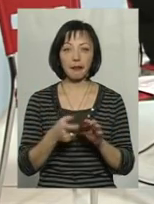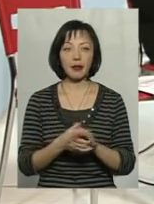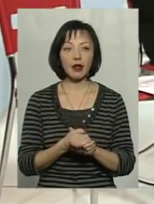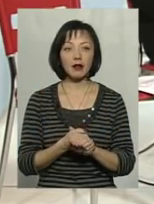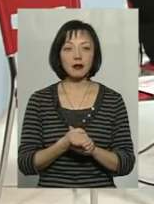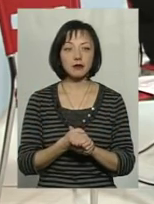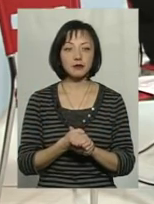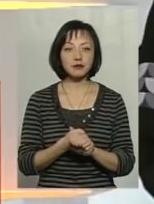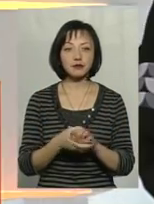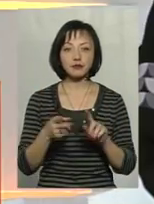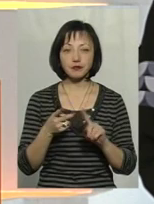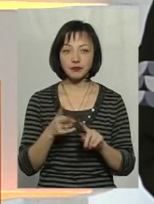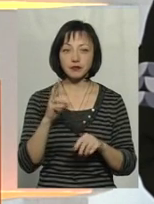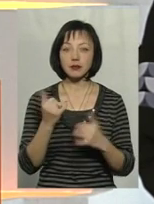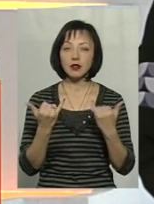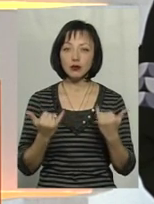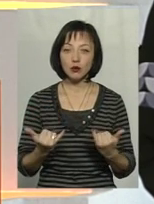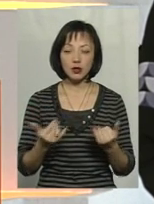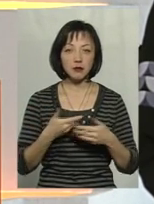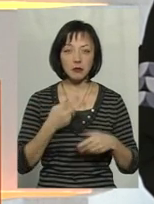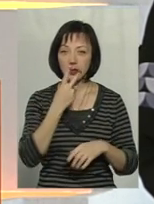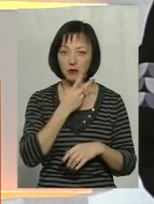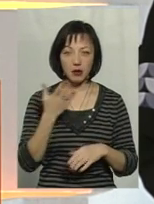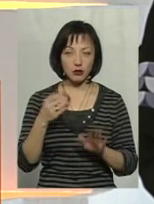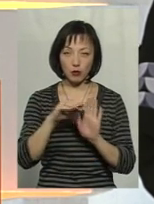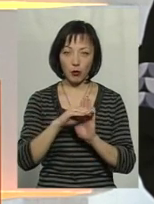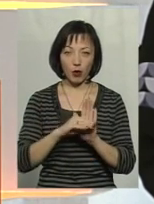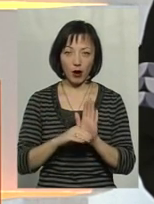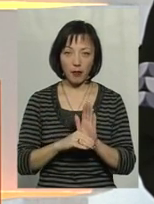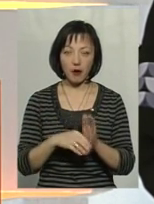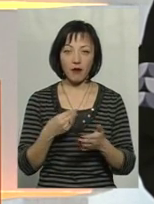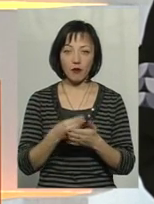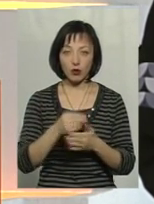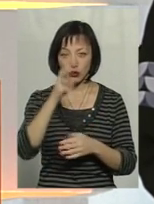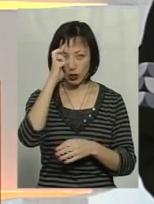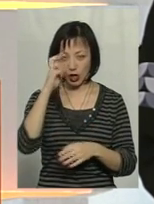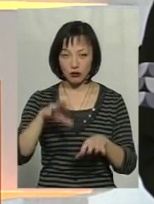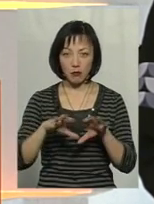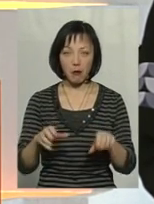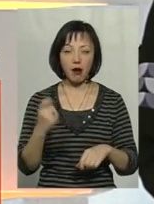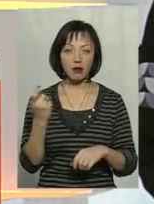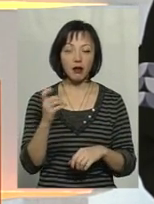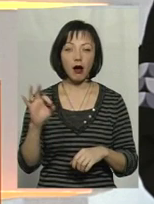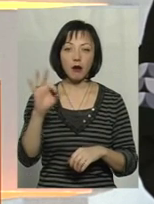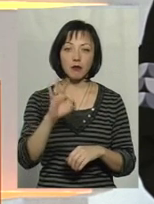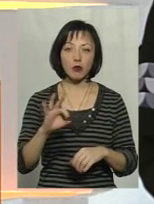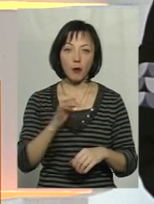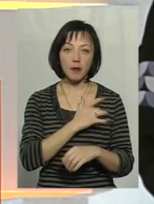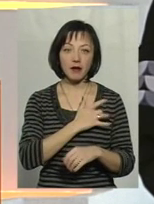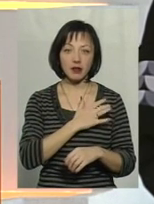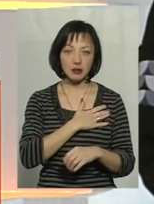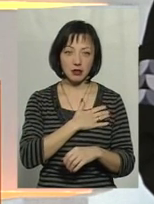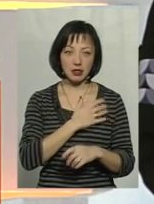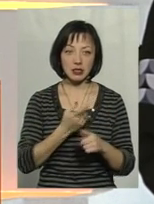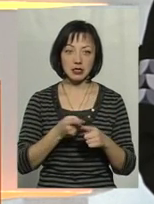Друге. На сьогодні ми не бачимо програми фонду державного майна щодо приватизації.